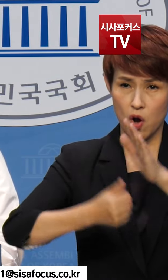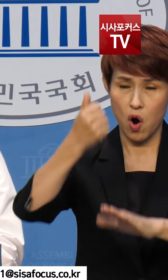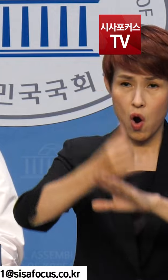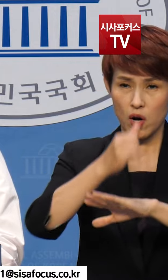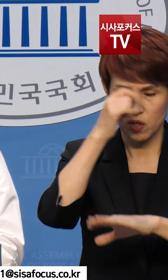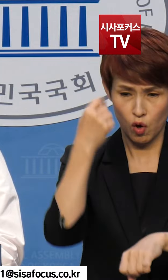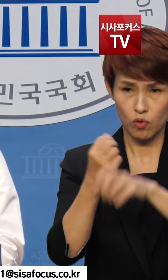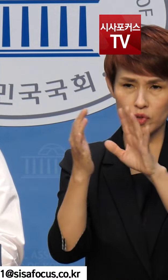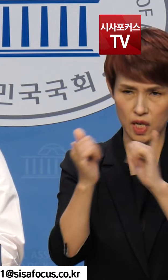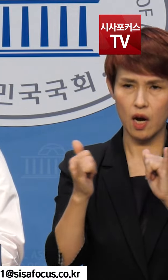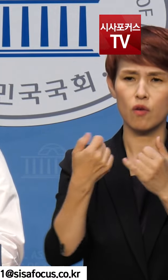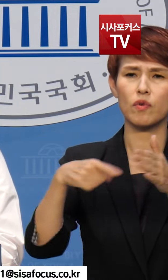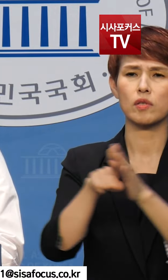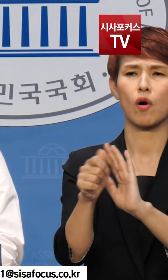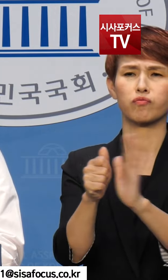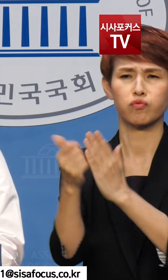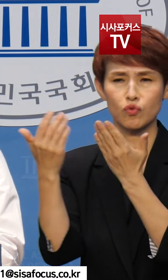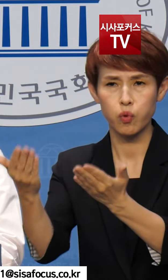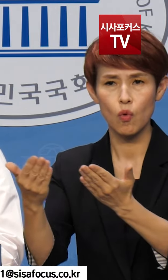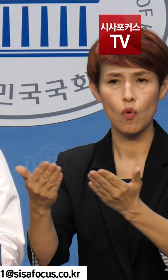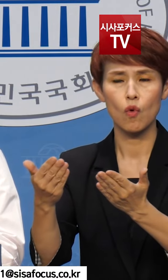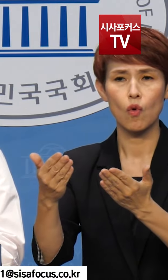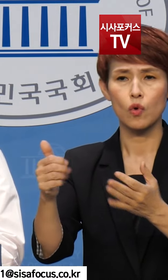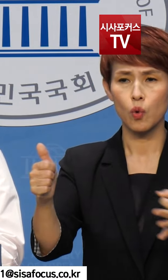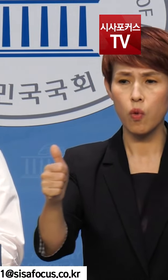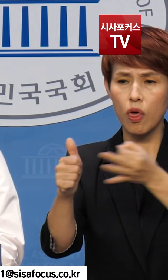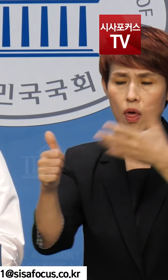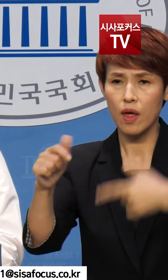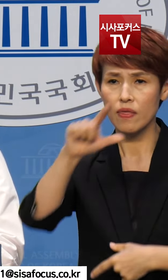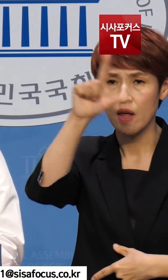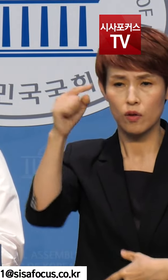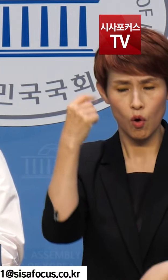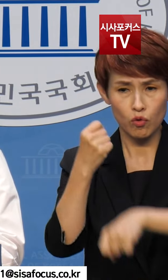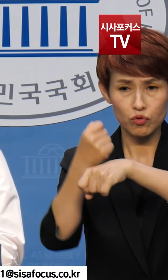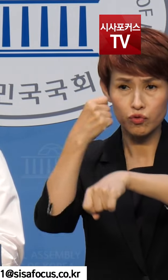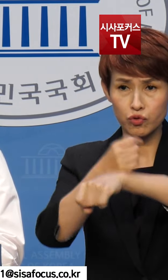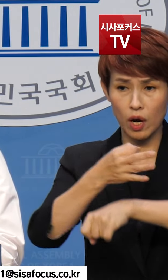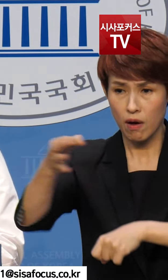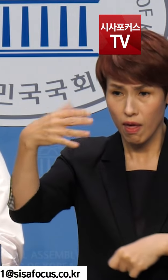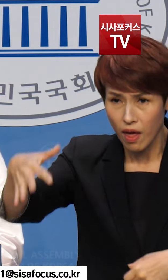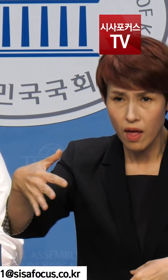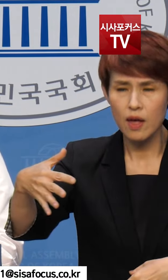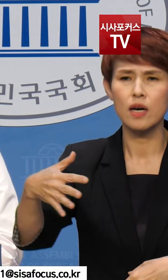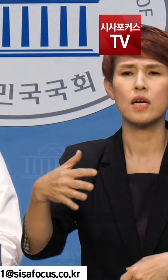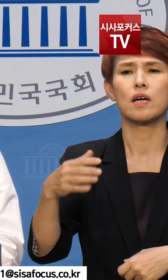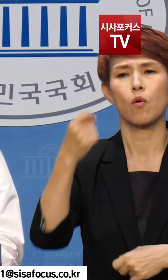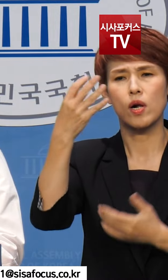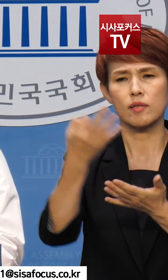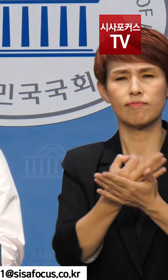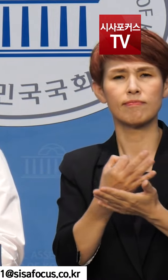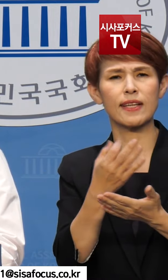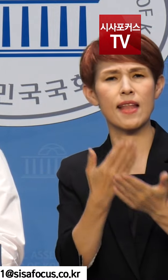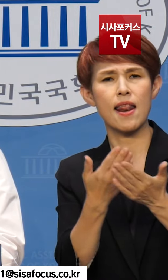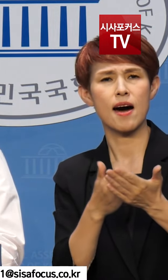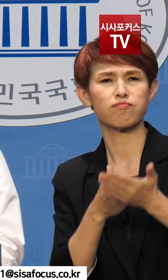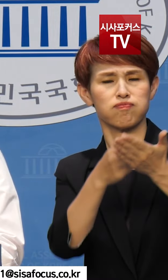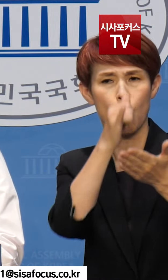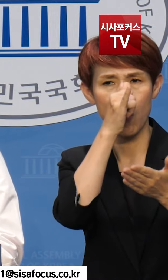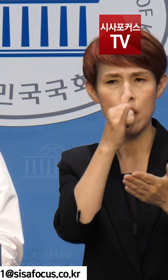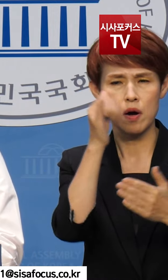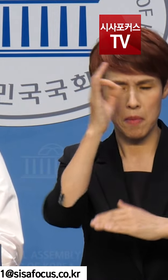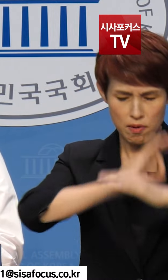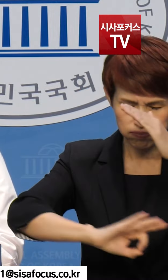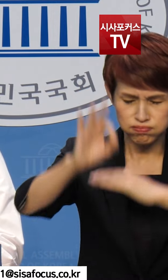처우를 개선해달라고 하고 미지급된 달탐사 연구수당에 대해서 임금소송을 진행하고 뜬 눈으로 밤을